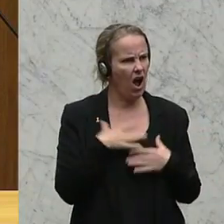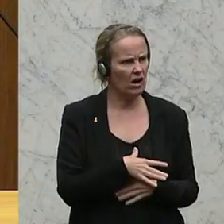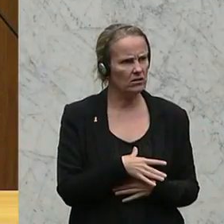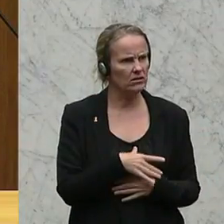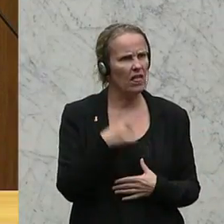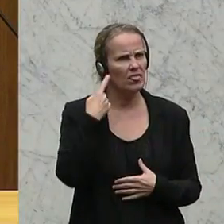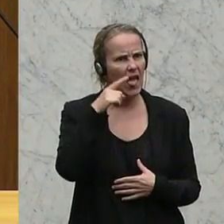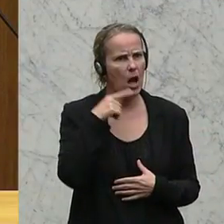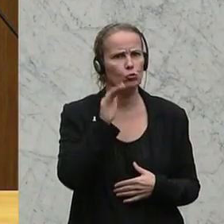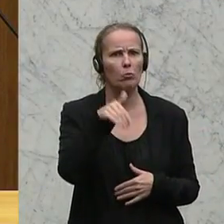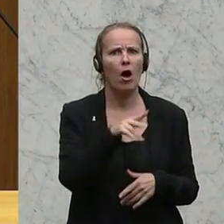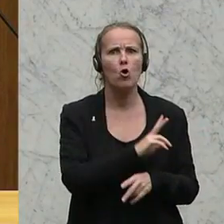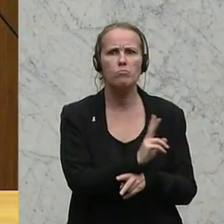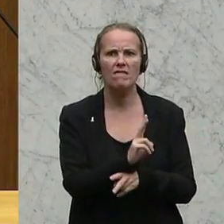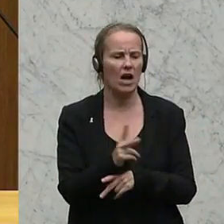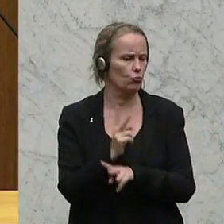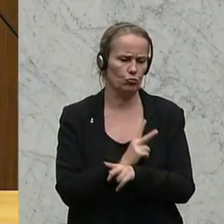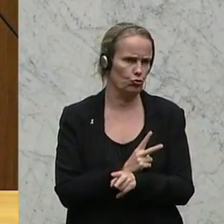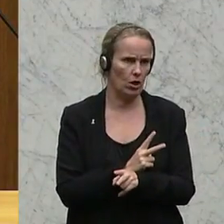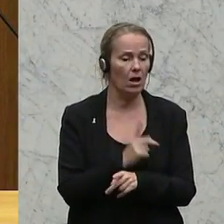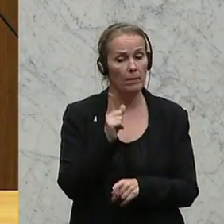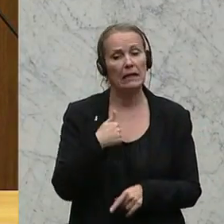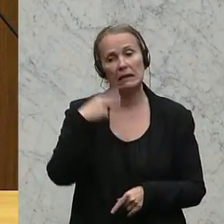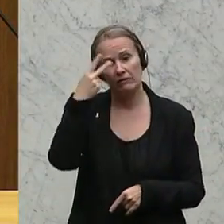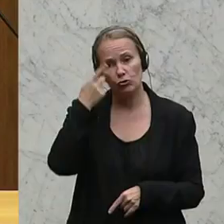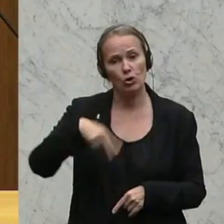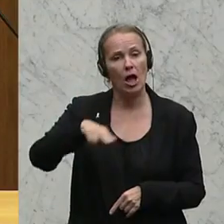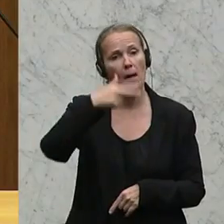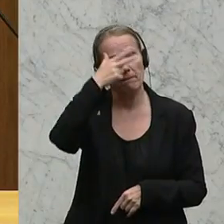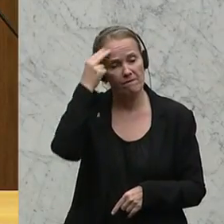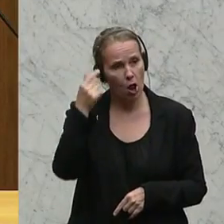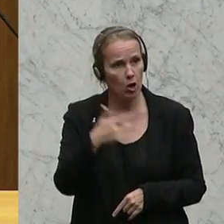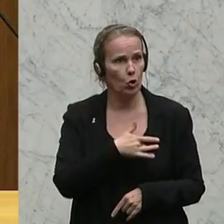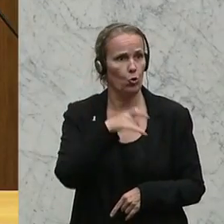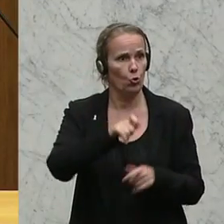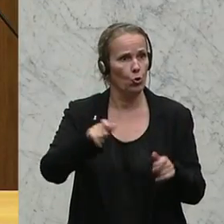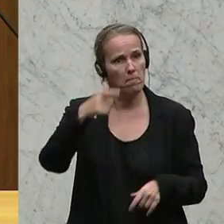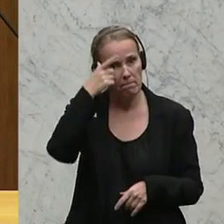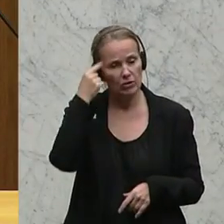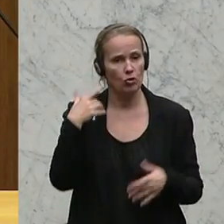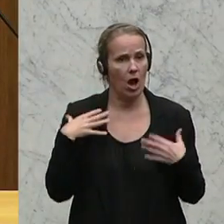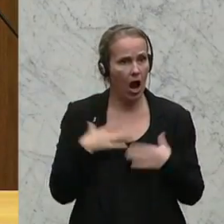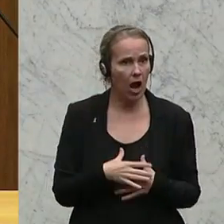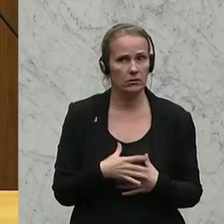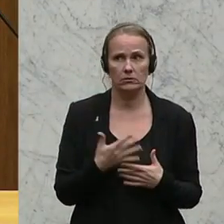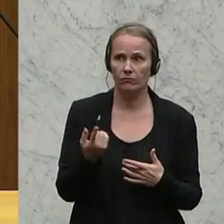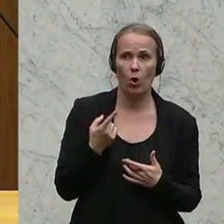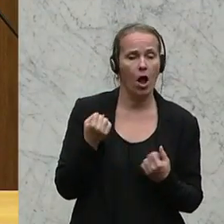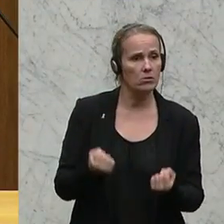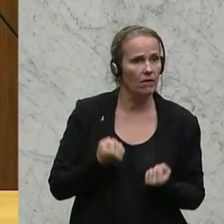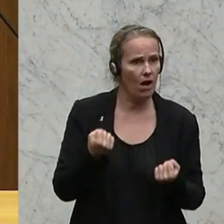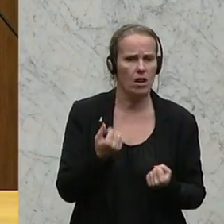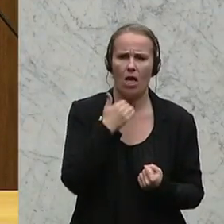Überwachungsstaat. Aber ich verstehe die Ängste und Sorgen der Menschen, der Bevölkerung, letztlich vor Gewalt, ob das jetzt aus